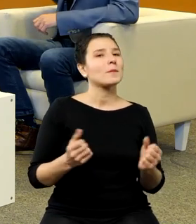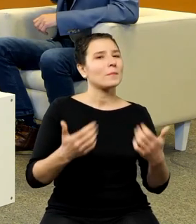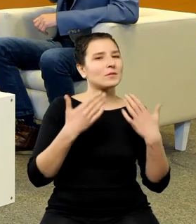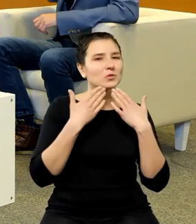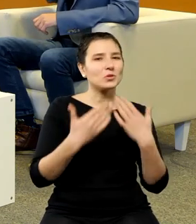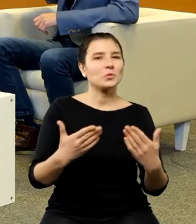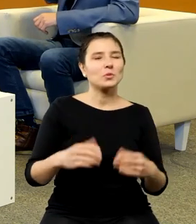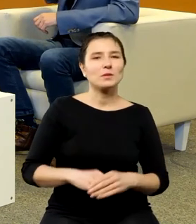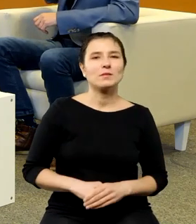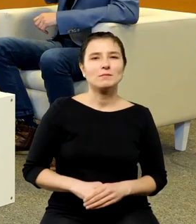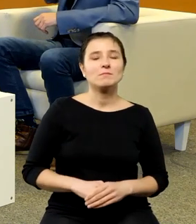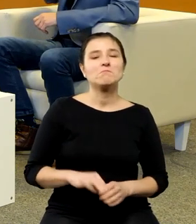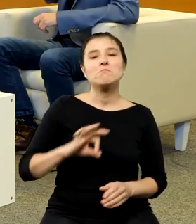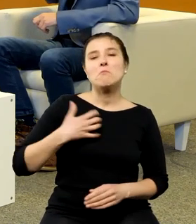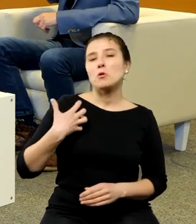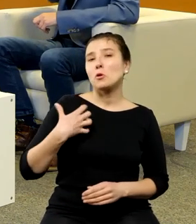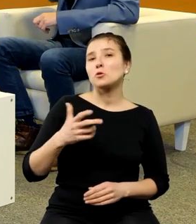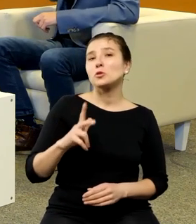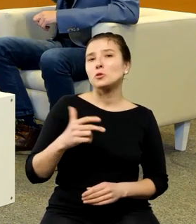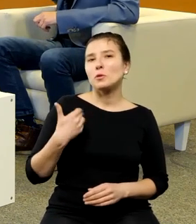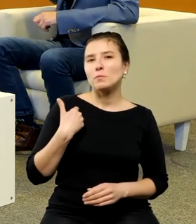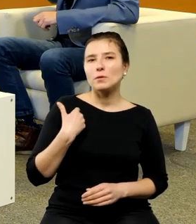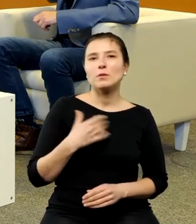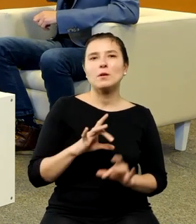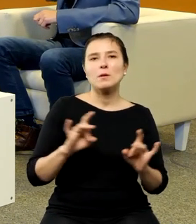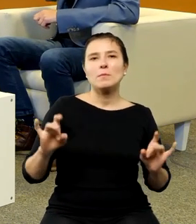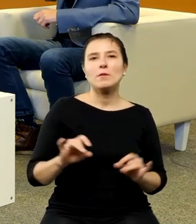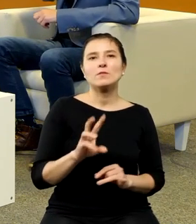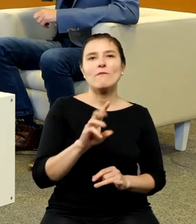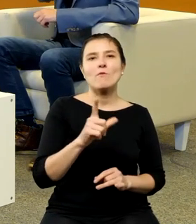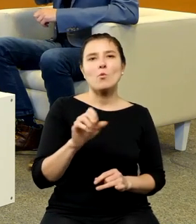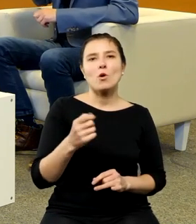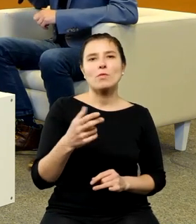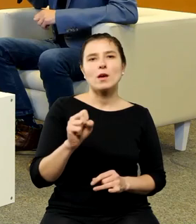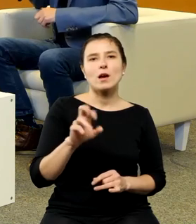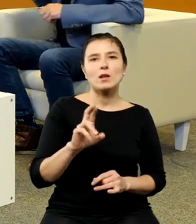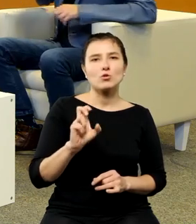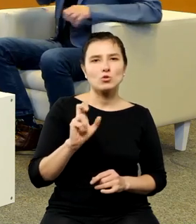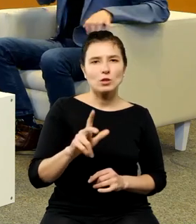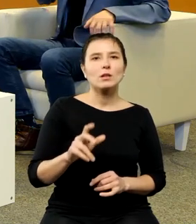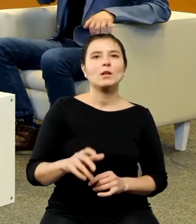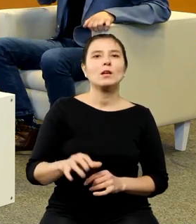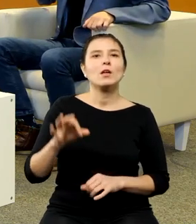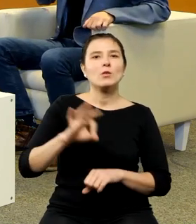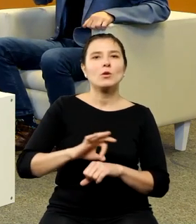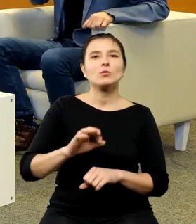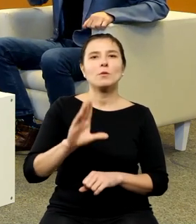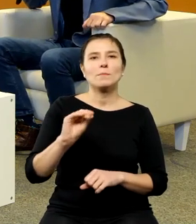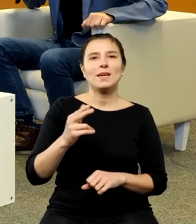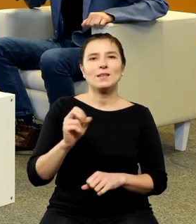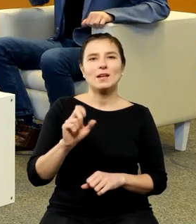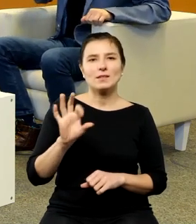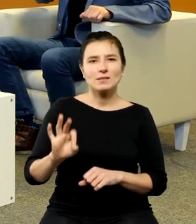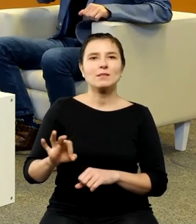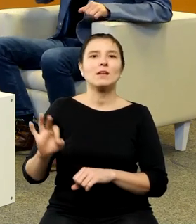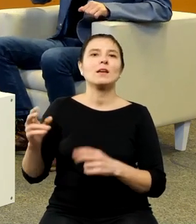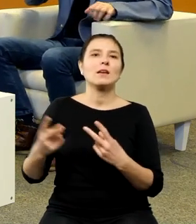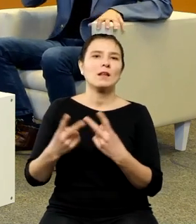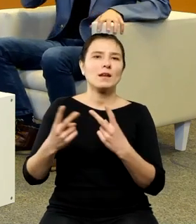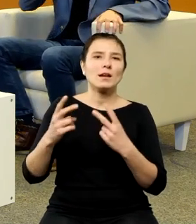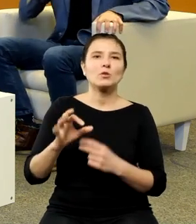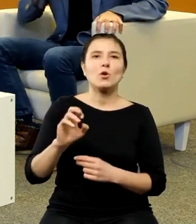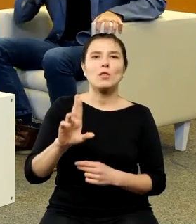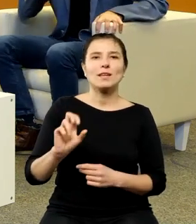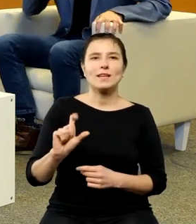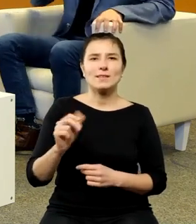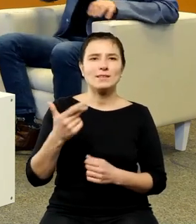moimi gośćmi dzisiaj pan profesor Jarosław Włodarczyk pani doktor Barbara Bienias i pan redaktor Wojciech Orliński